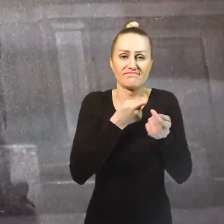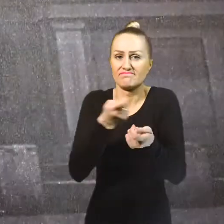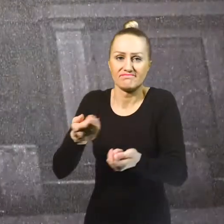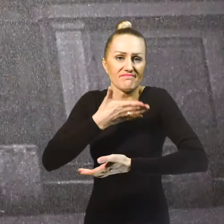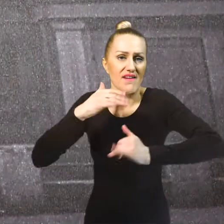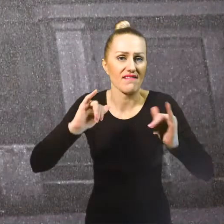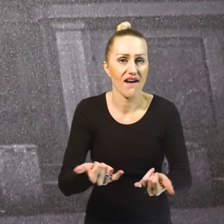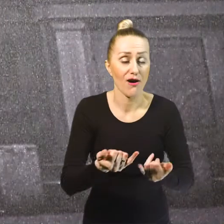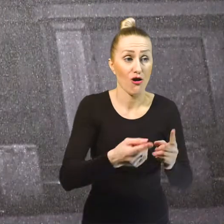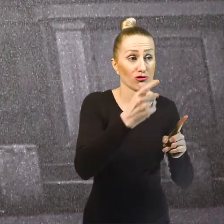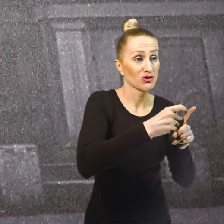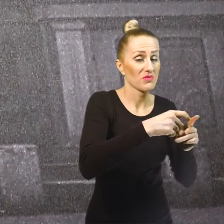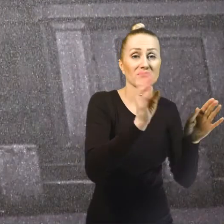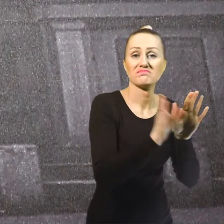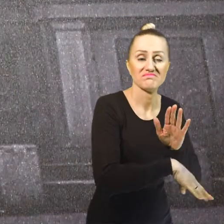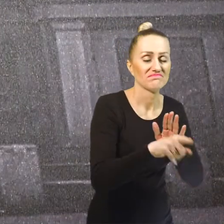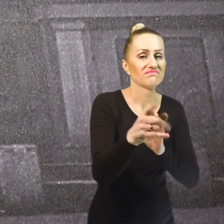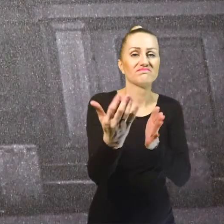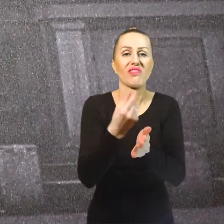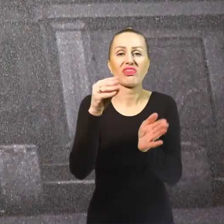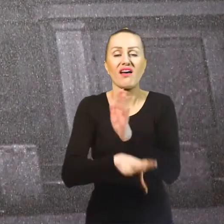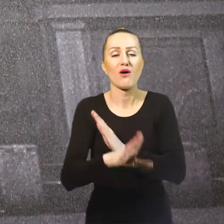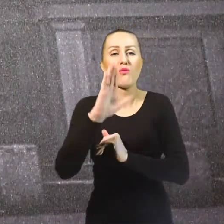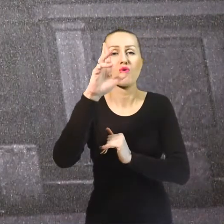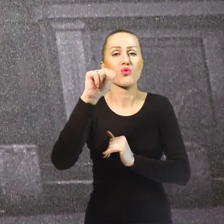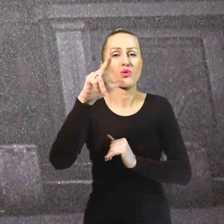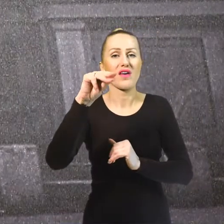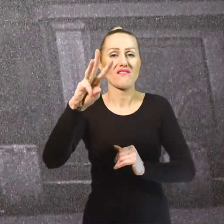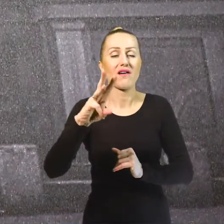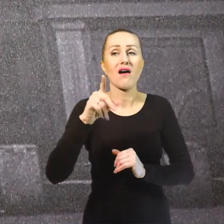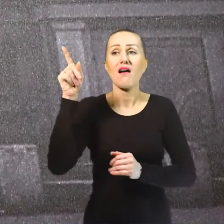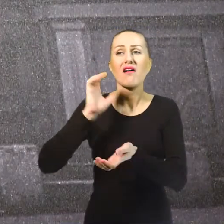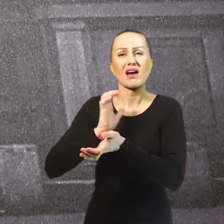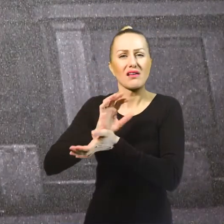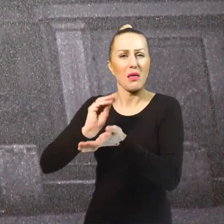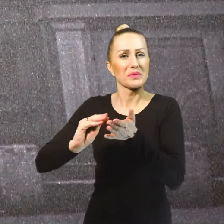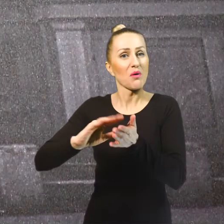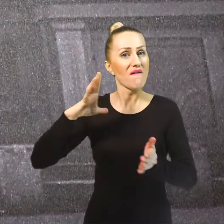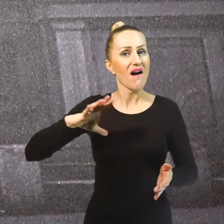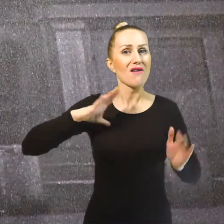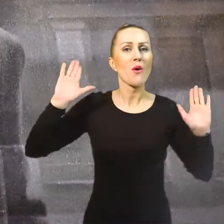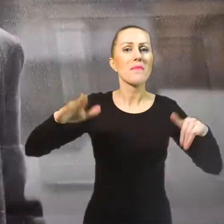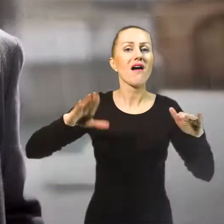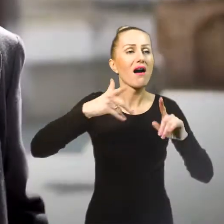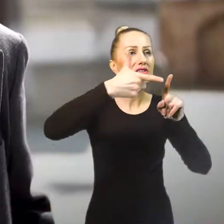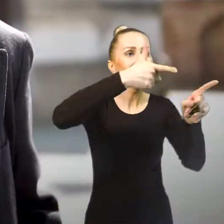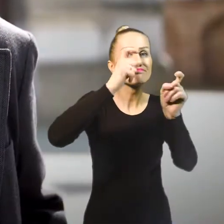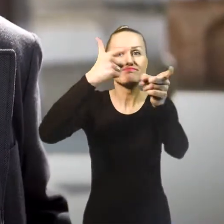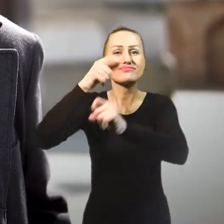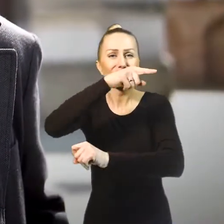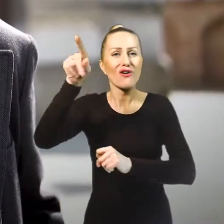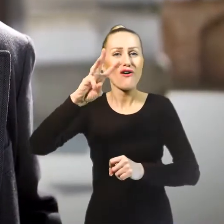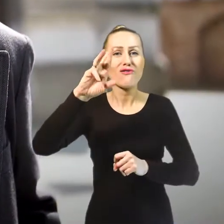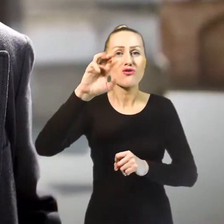ziemniaków propagowano brukiew. Prasa zalecała odstrzeliwanie wron. Przy obecnym braku